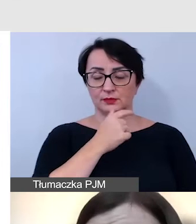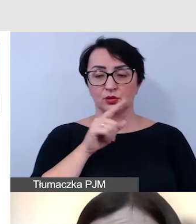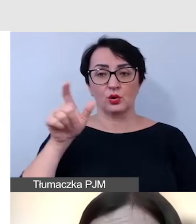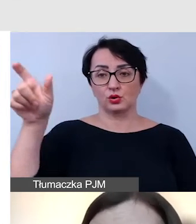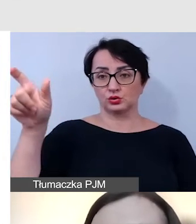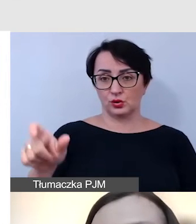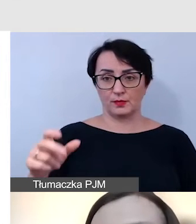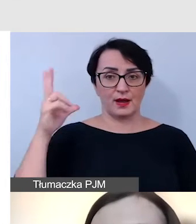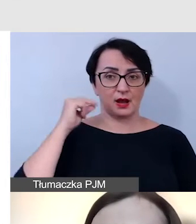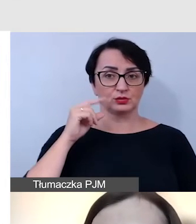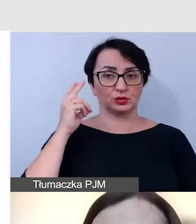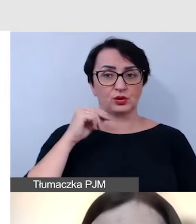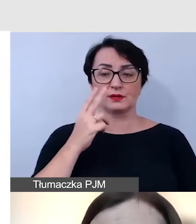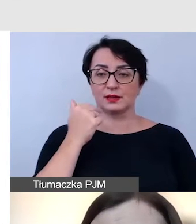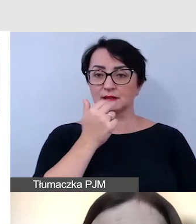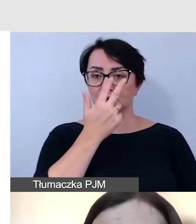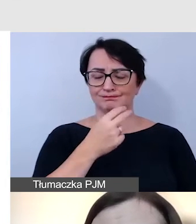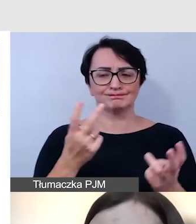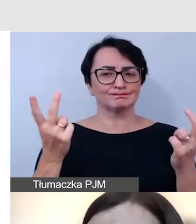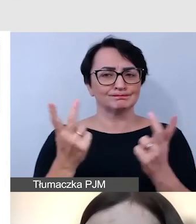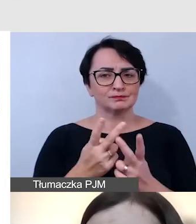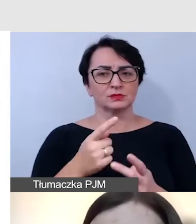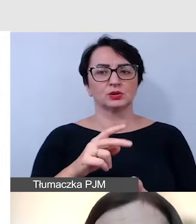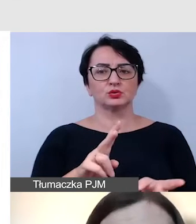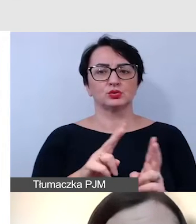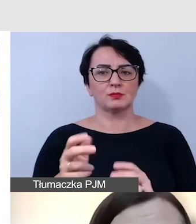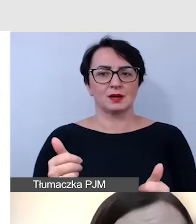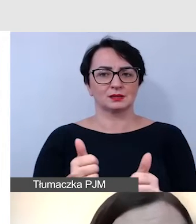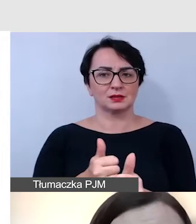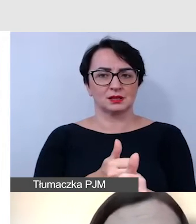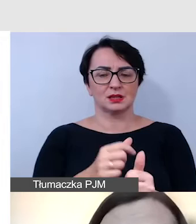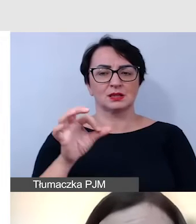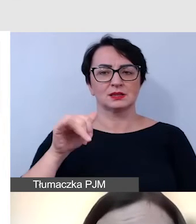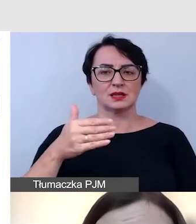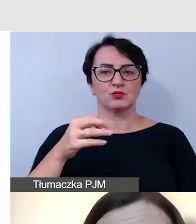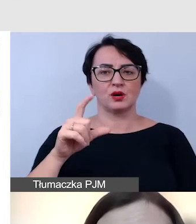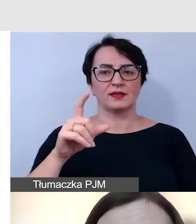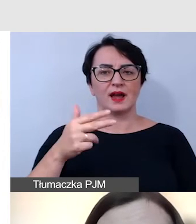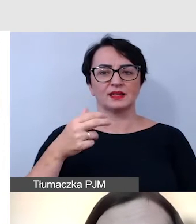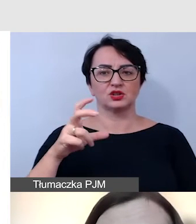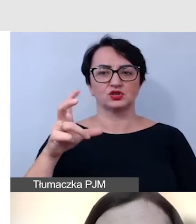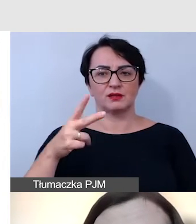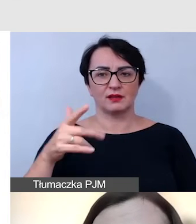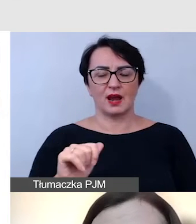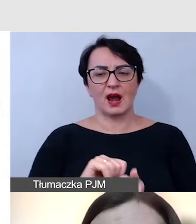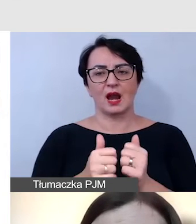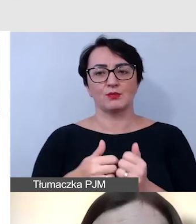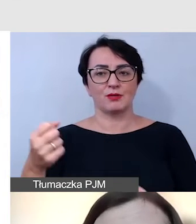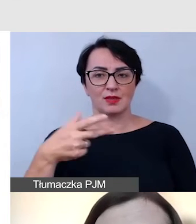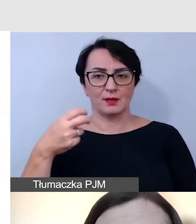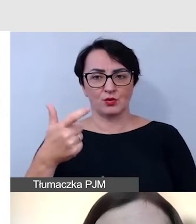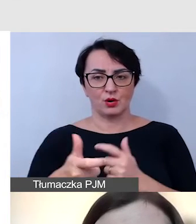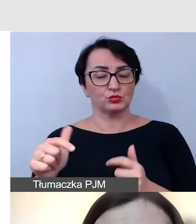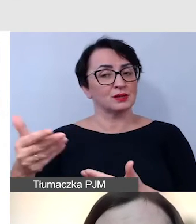identycznie jak tłumacz symultaniczny czy napisowiec musi mieć zapewniony obraz i